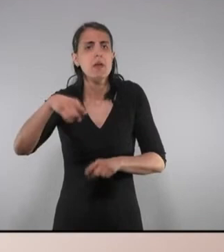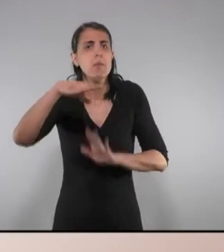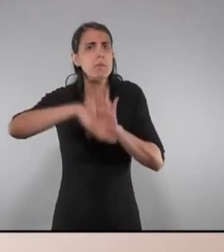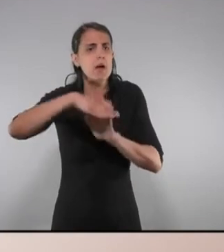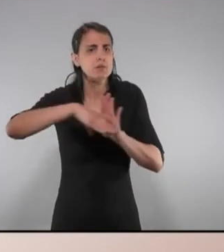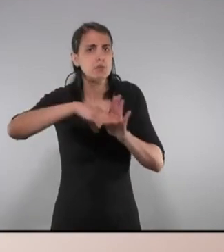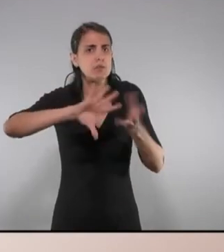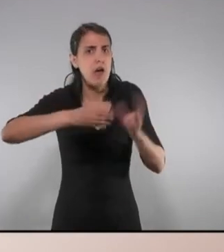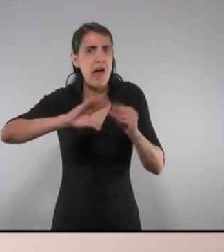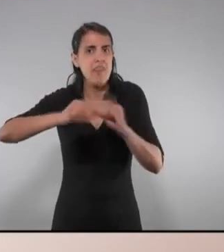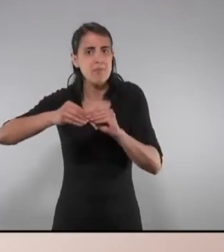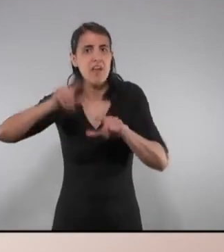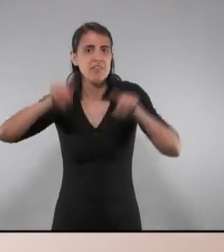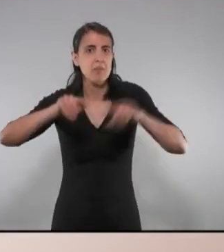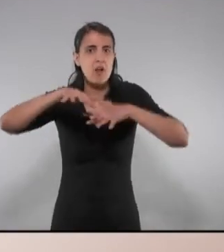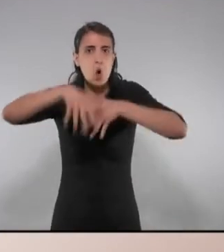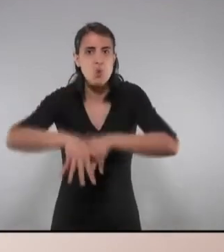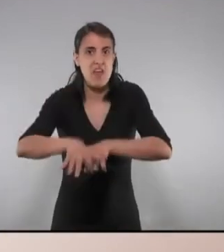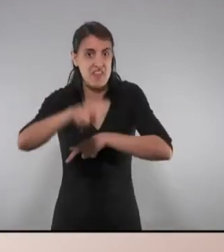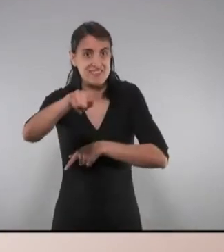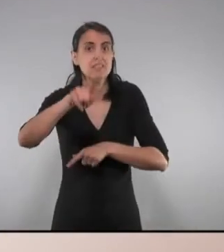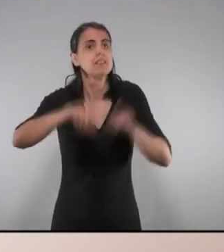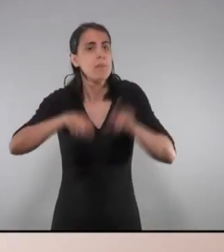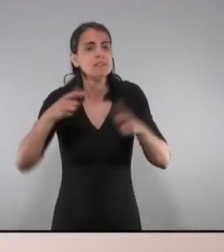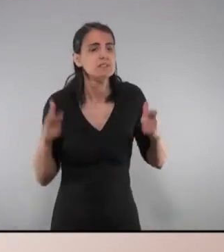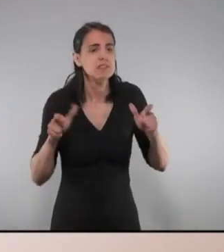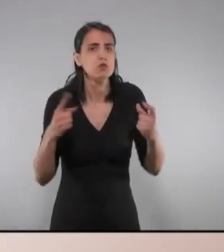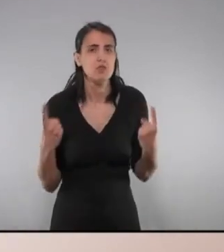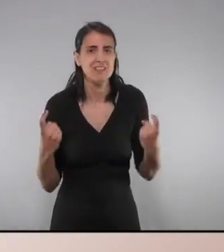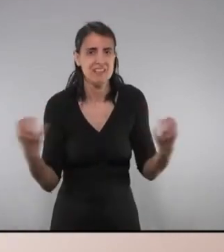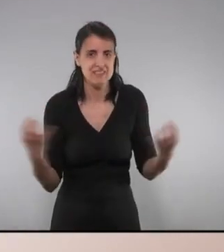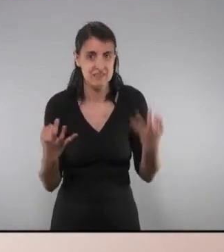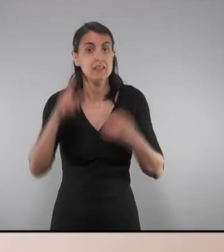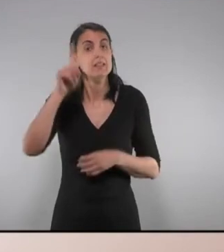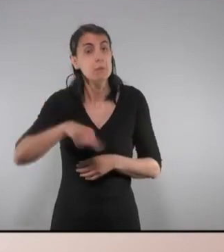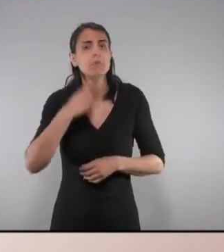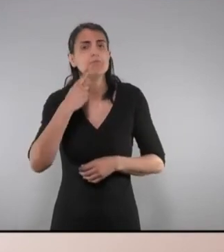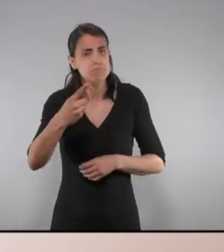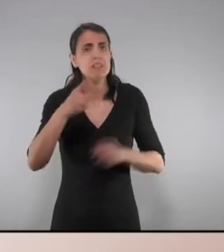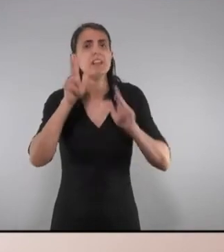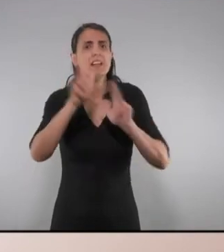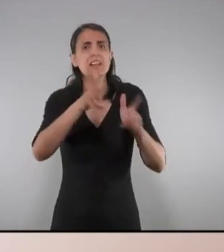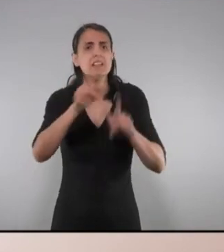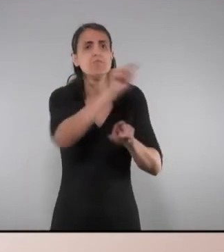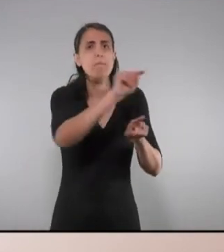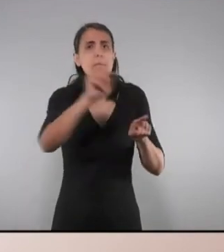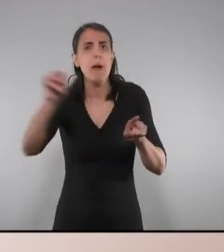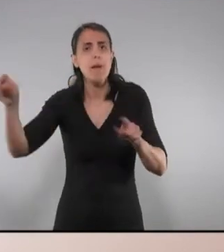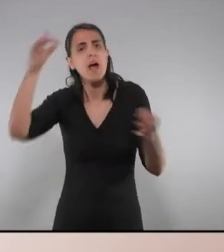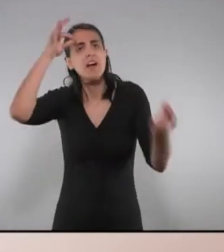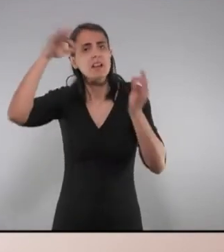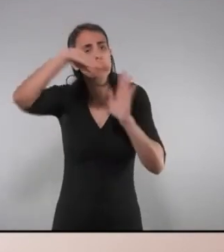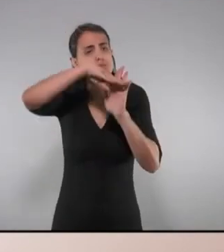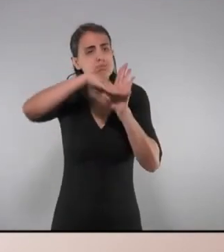funció també de les necessitats del sector. No només això, a més a més quan es van decidir quines havien de ser les residències es van fer seguint uns criteris